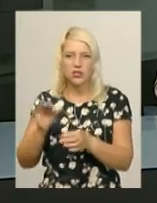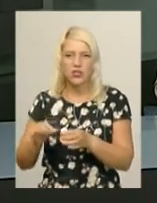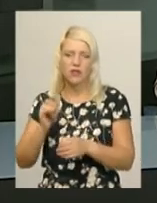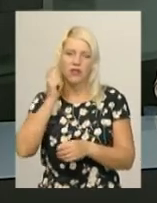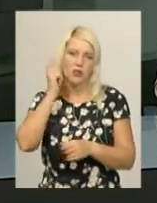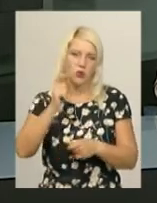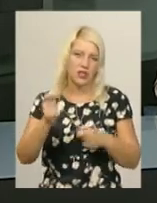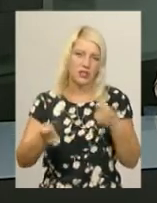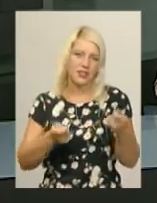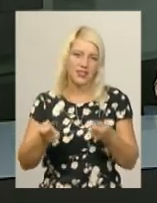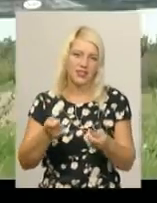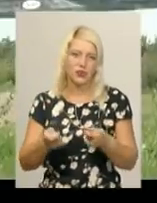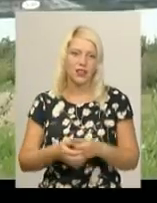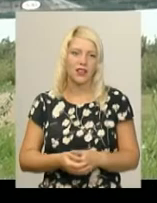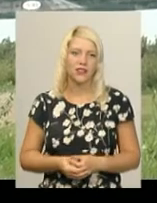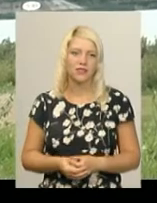дискотека.